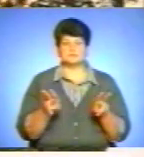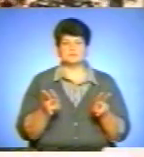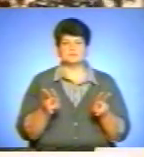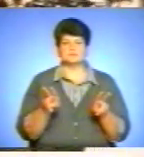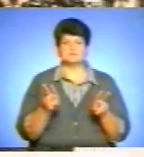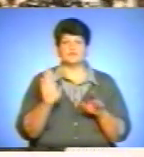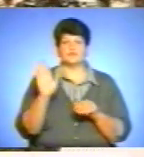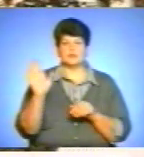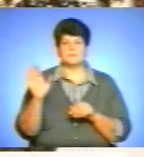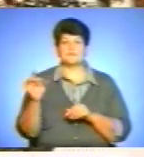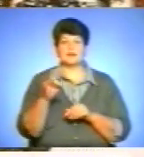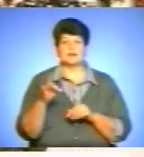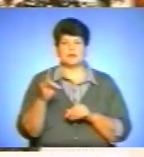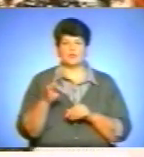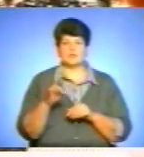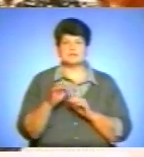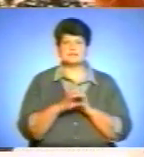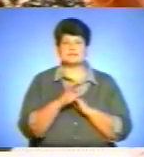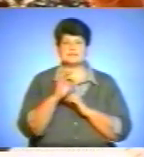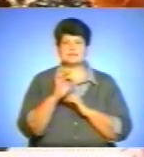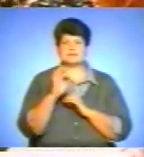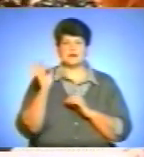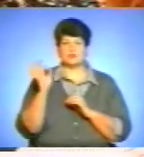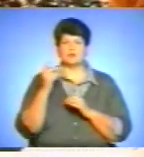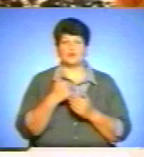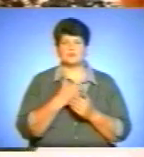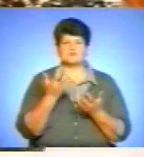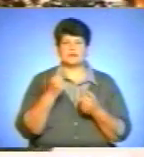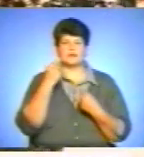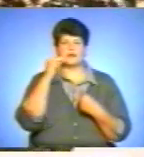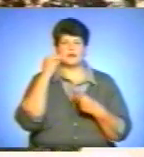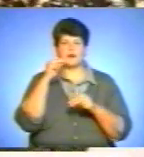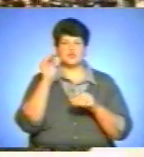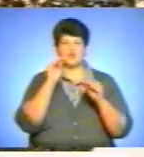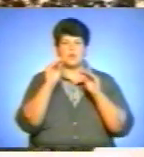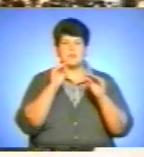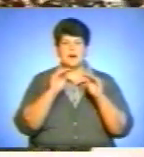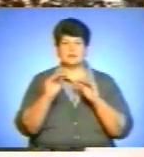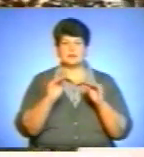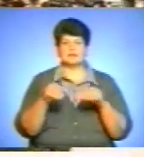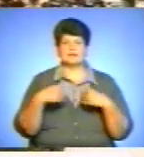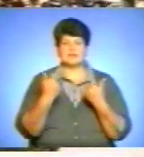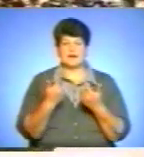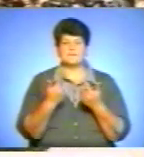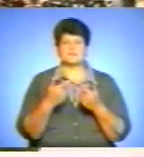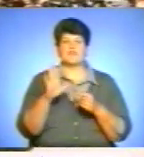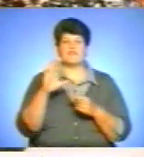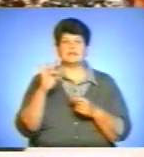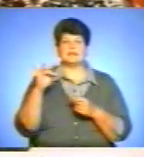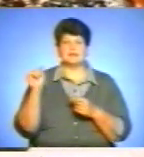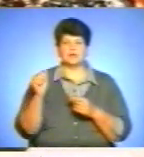регіоні західному, тому що ми хочемо взяти найкраще обладнання для надання ветеринарної допомоги.